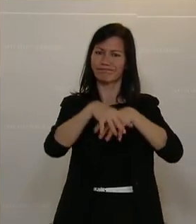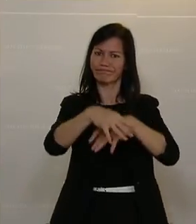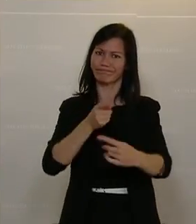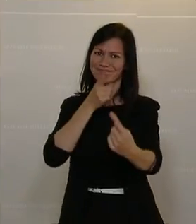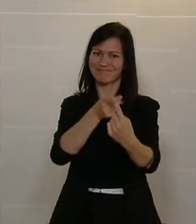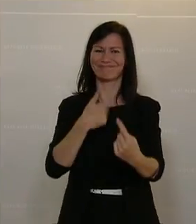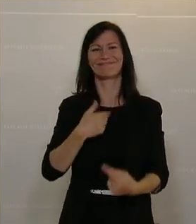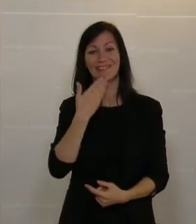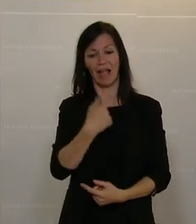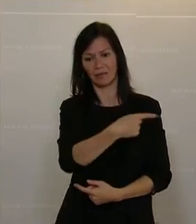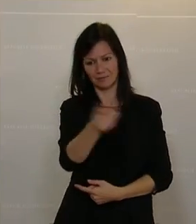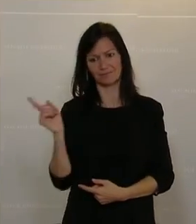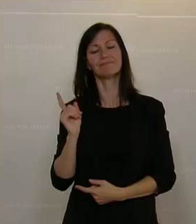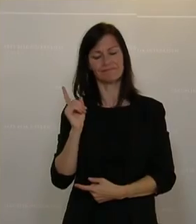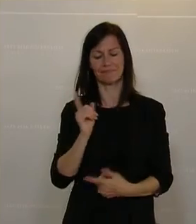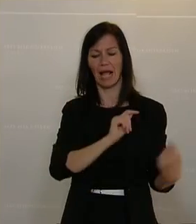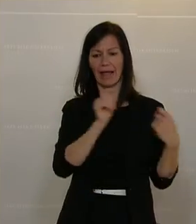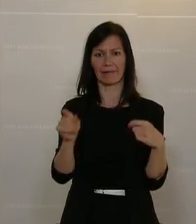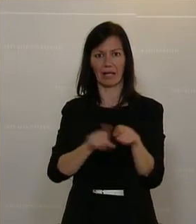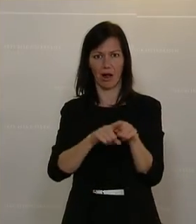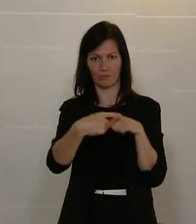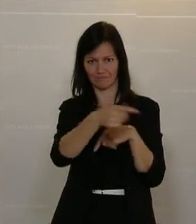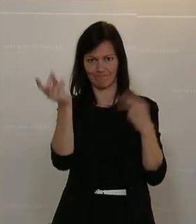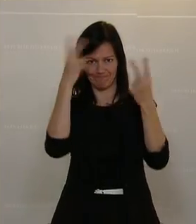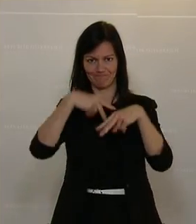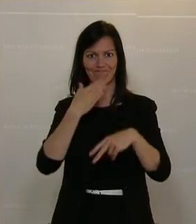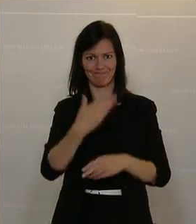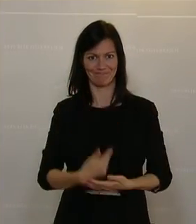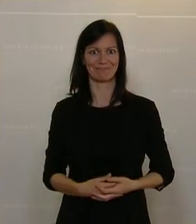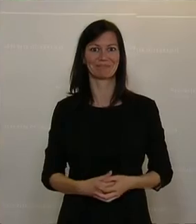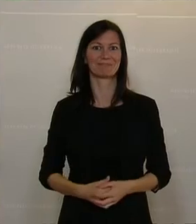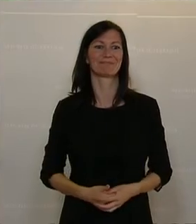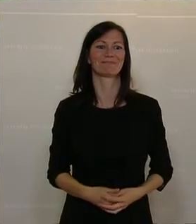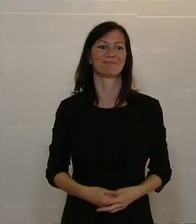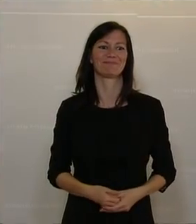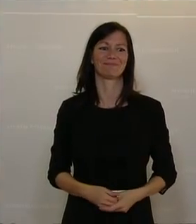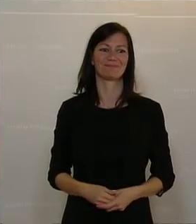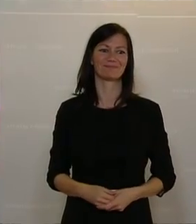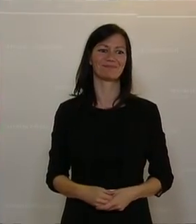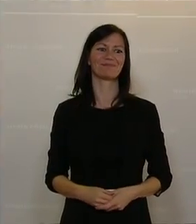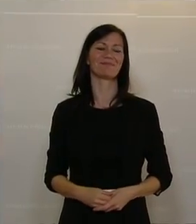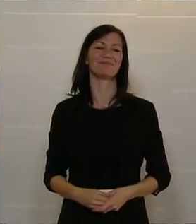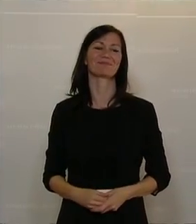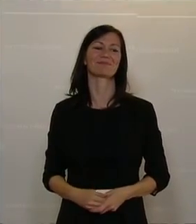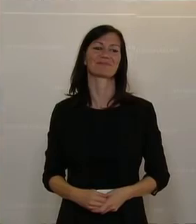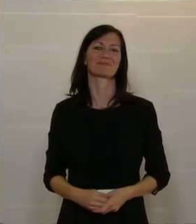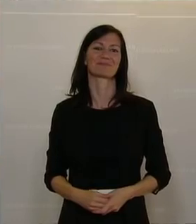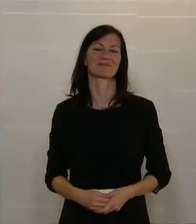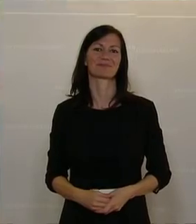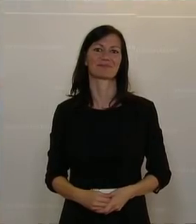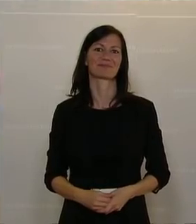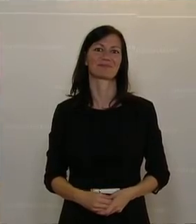Danke auch für die breite Zustimmung für diesen Antrag. Sagt die Präsidentin des österreichischen Hilfswerks und das seit